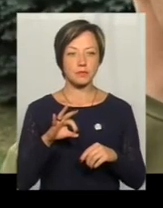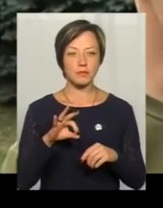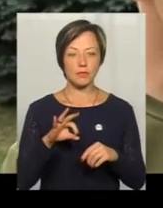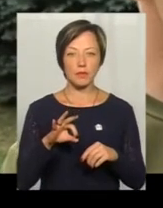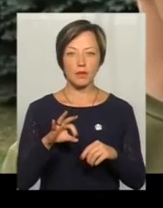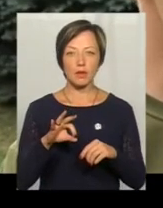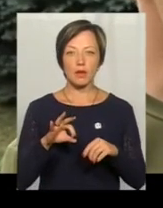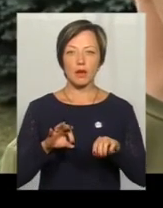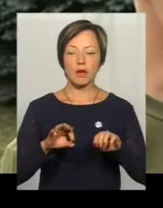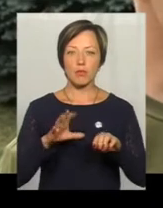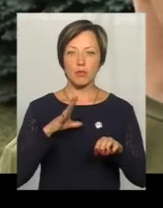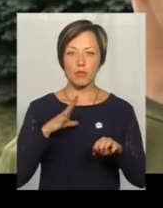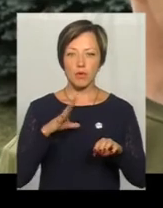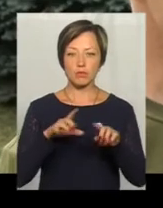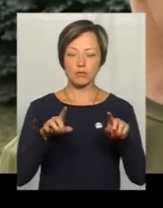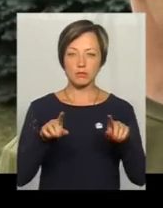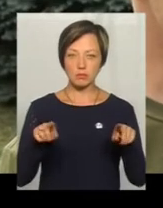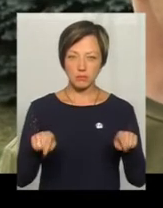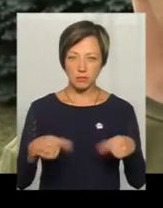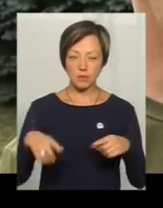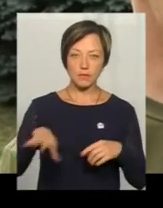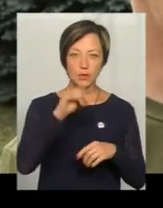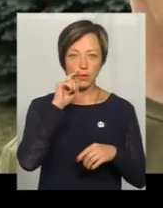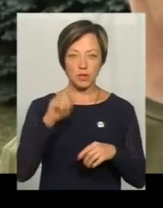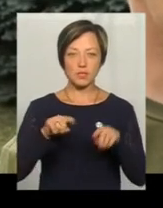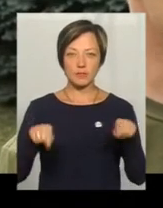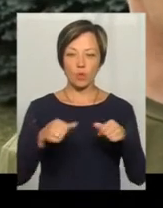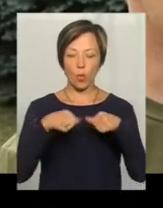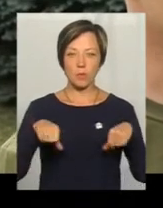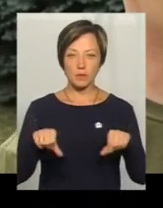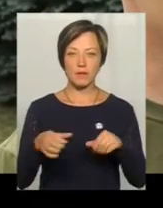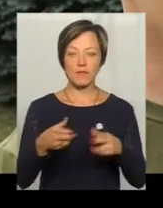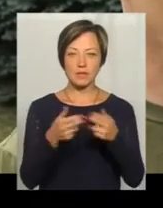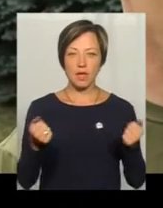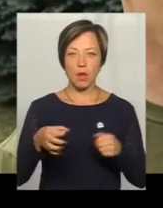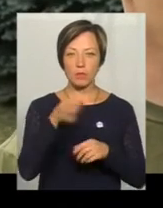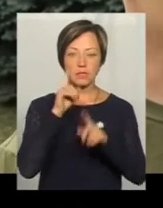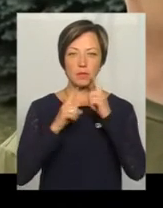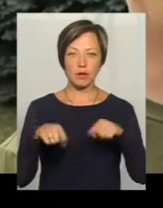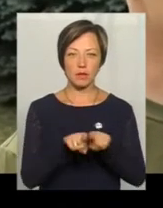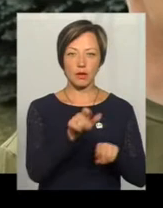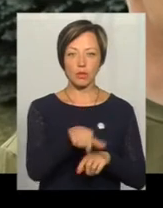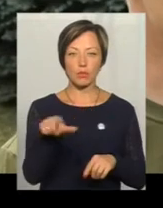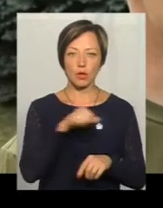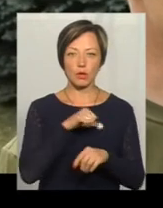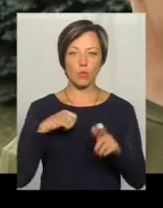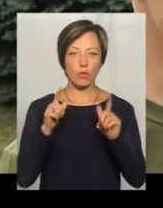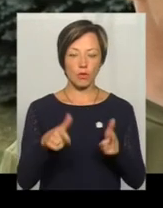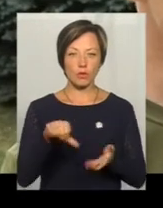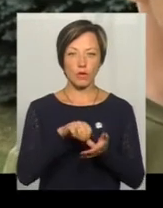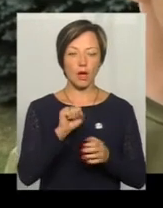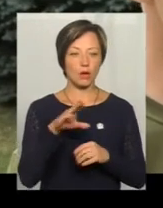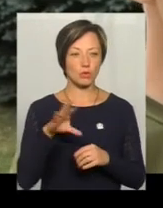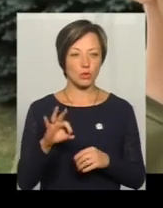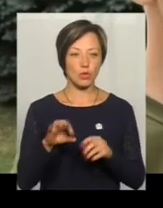України створення таких комісій, визнання обласними радами таких людей, добровольців, які приймали участь в